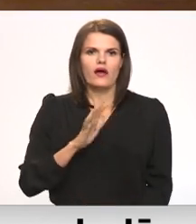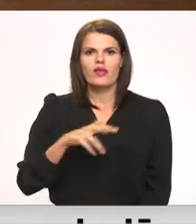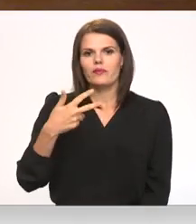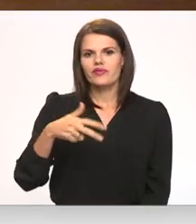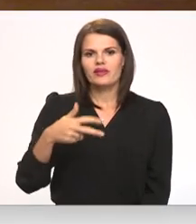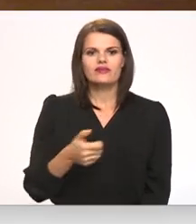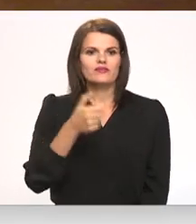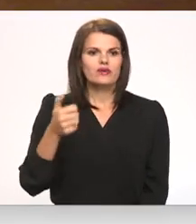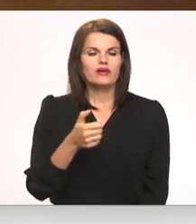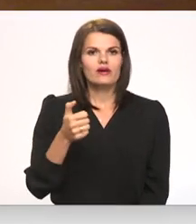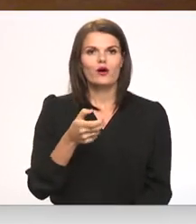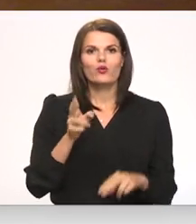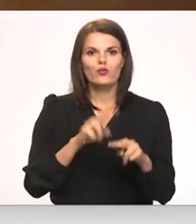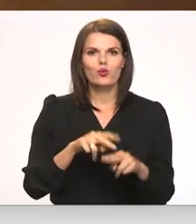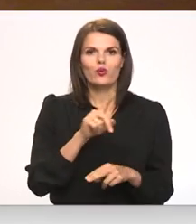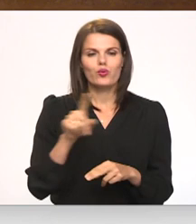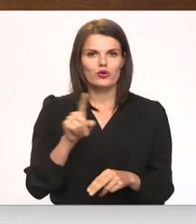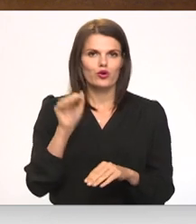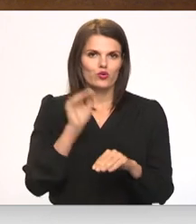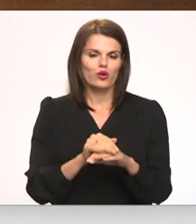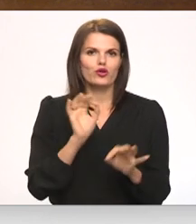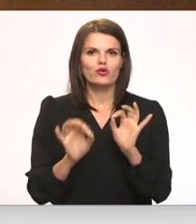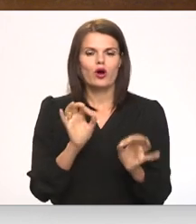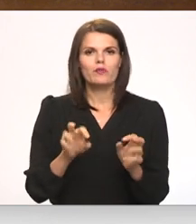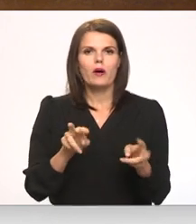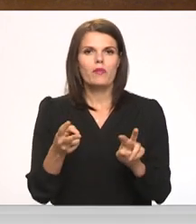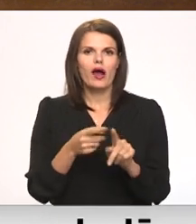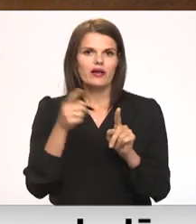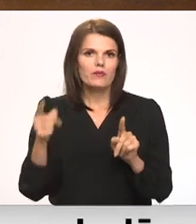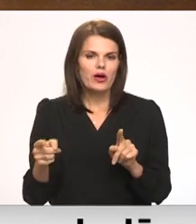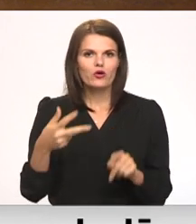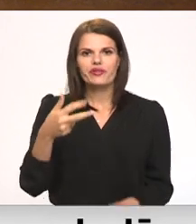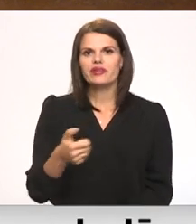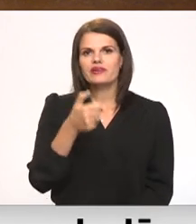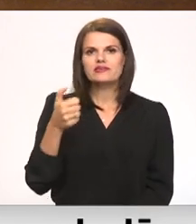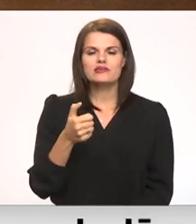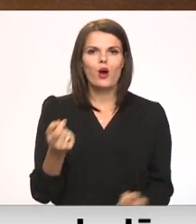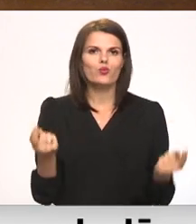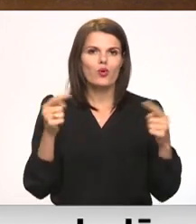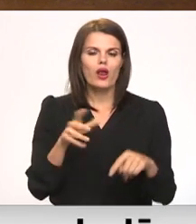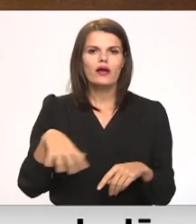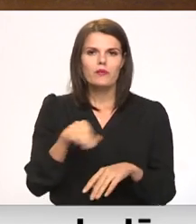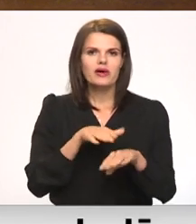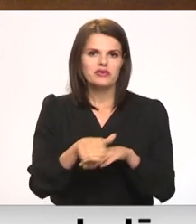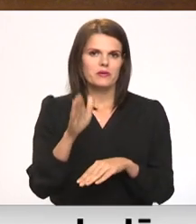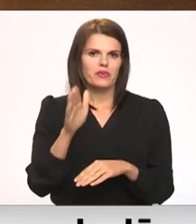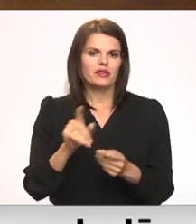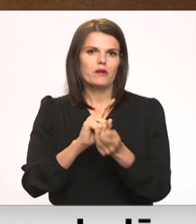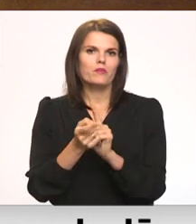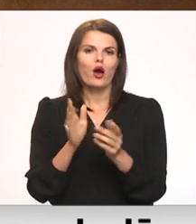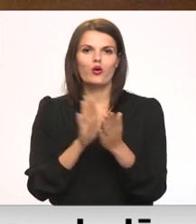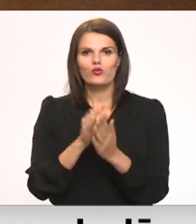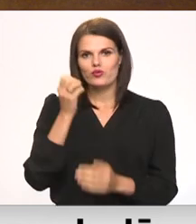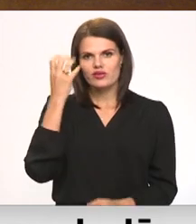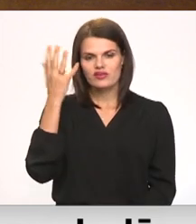noteikts saprātīgs pāreiz periods – trīs gadi, kuru laikā mēs pilnībā pāriesim uz izglītību valsts